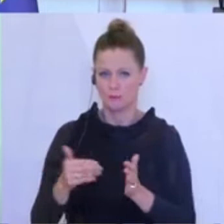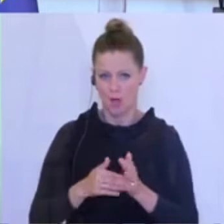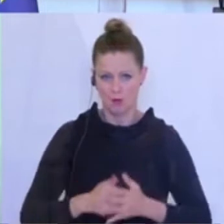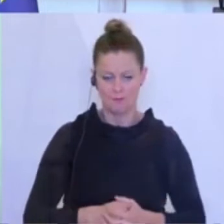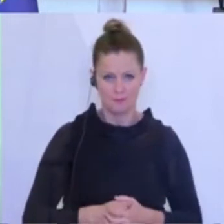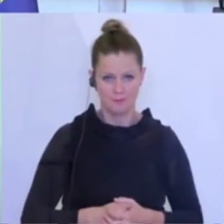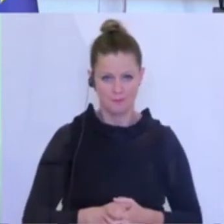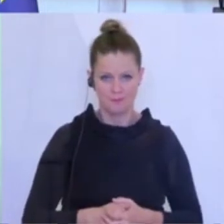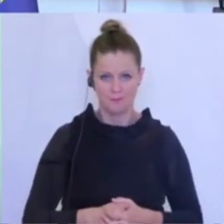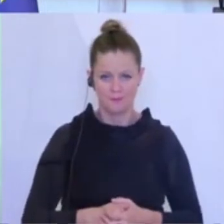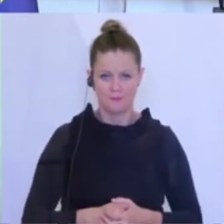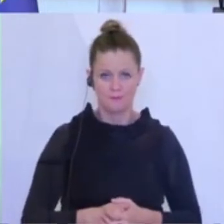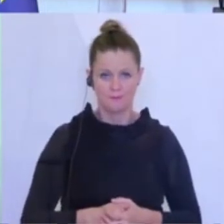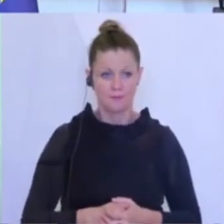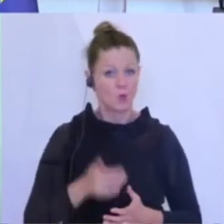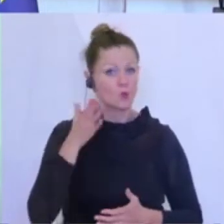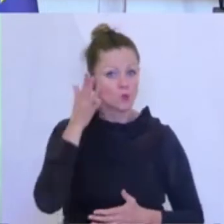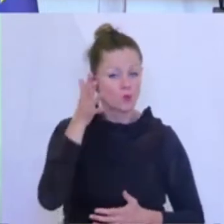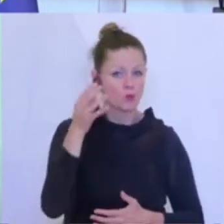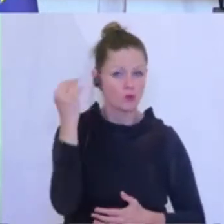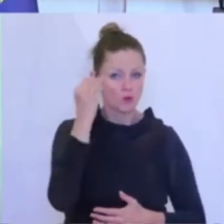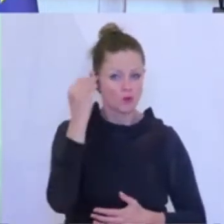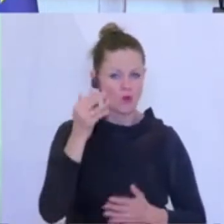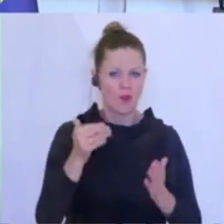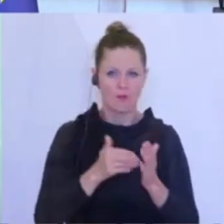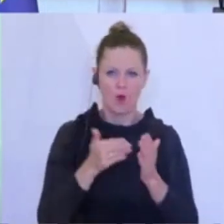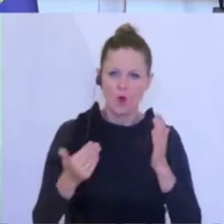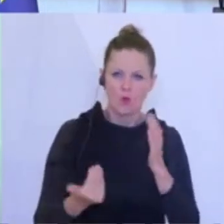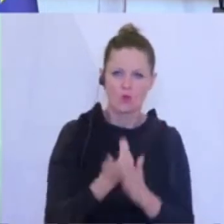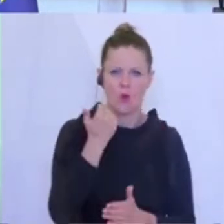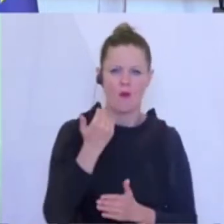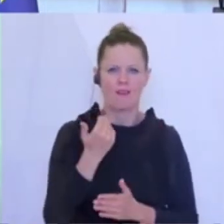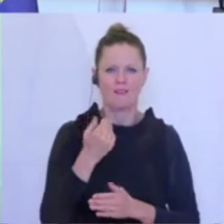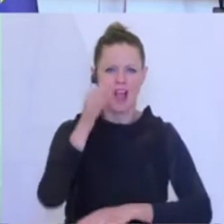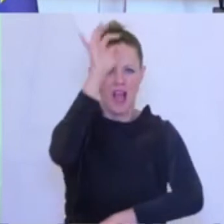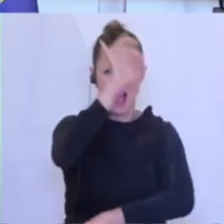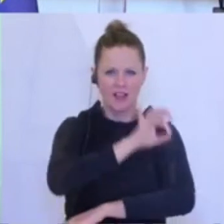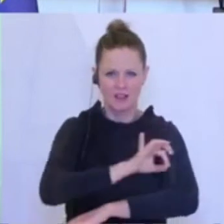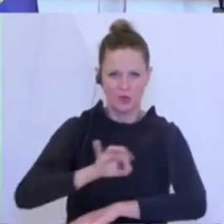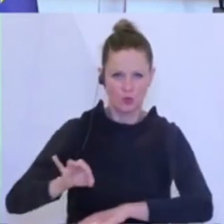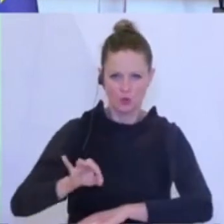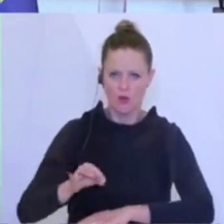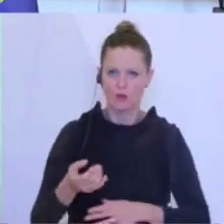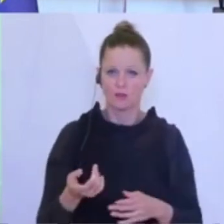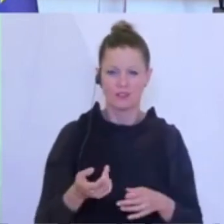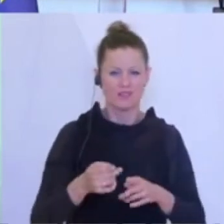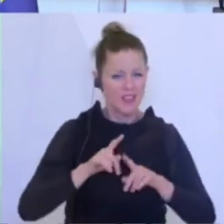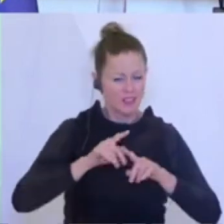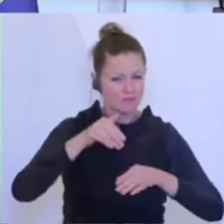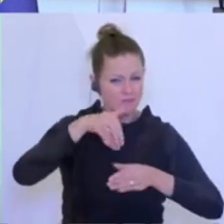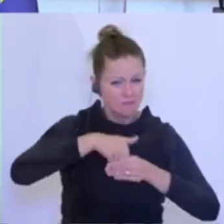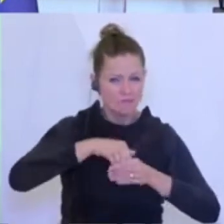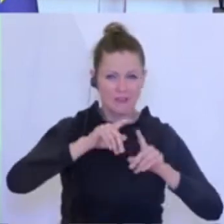Schließlich, die Schule von morgen verlangt nach einer neuen Architektur mit differenzierten Lern-